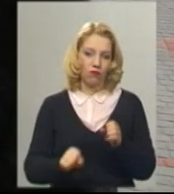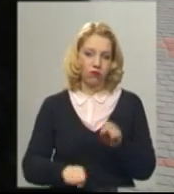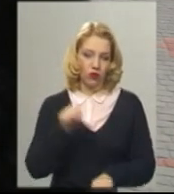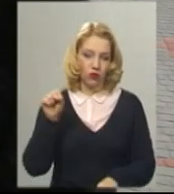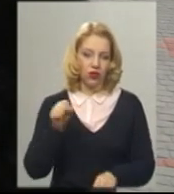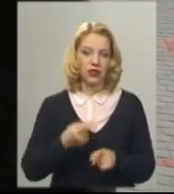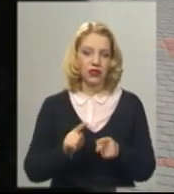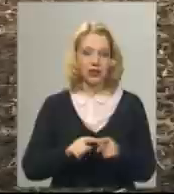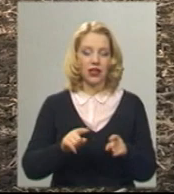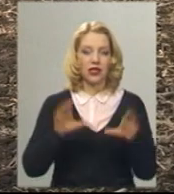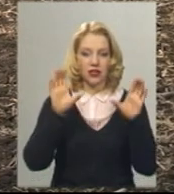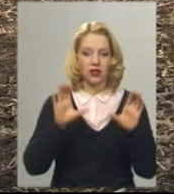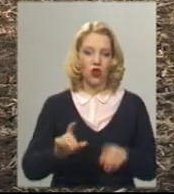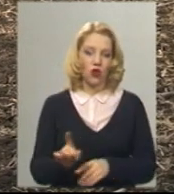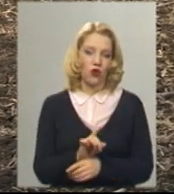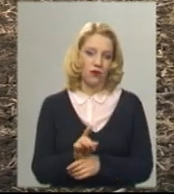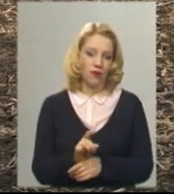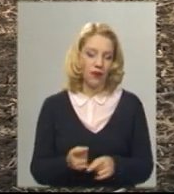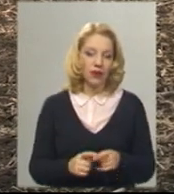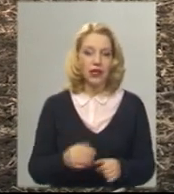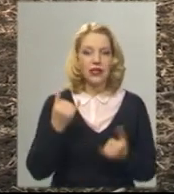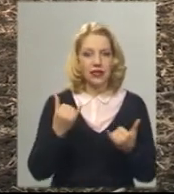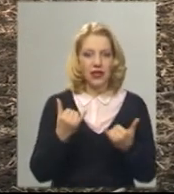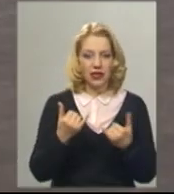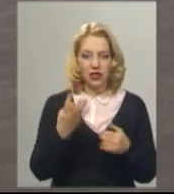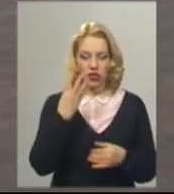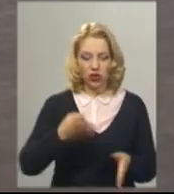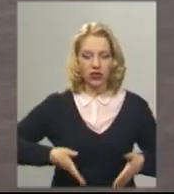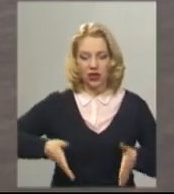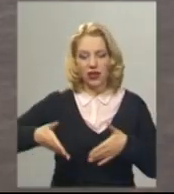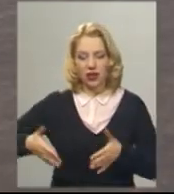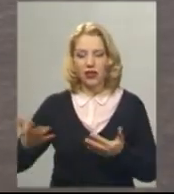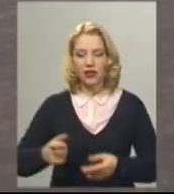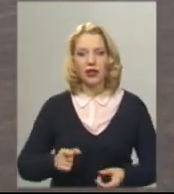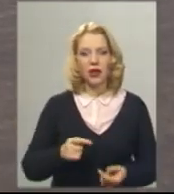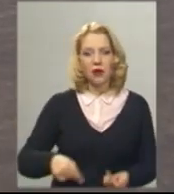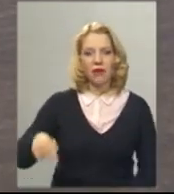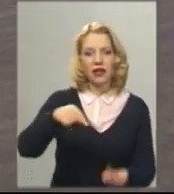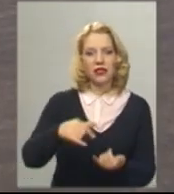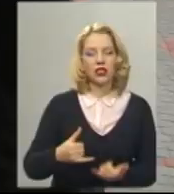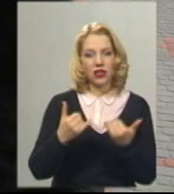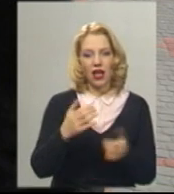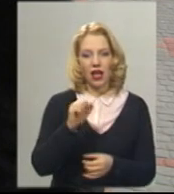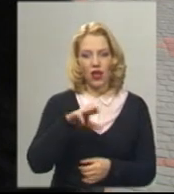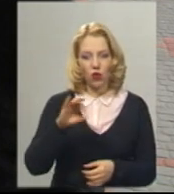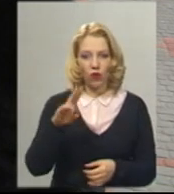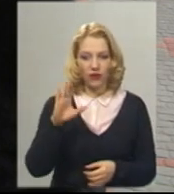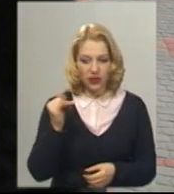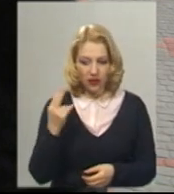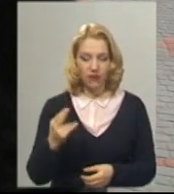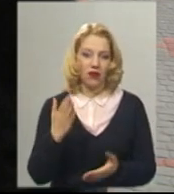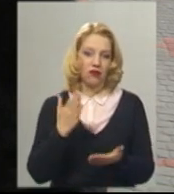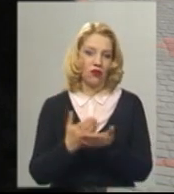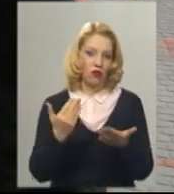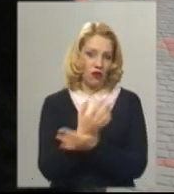Це законодавча норма. Наразі чотири ділянки з п'яти, які призначались для атовців з Кам'янця, уже мають нових власників, каже